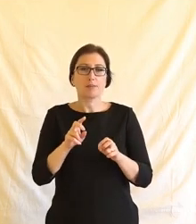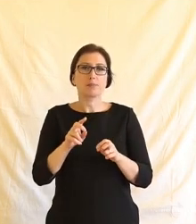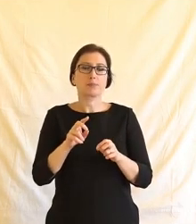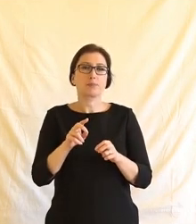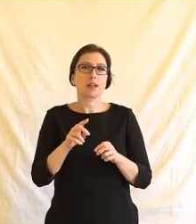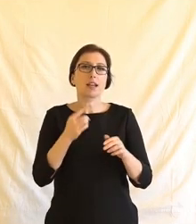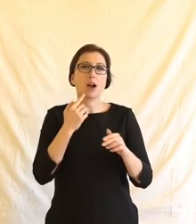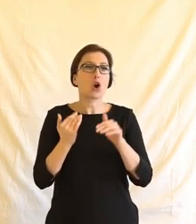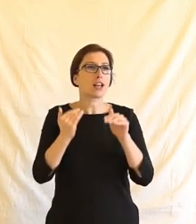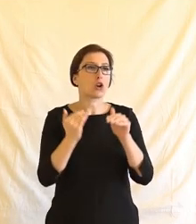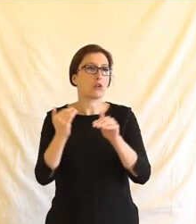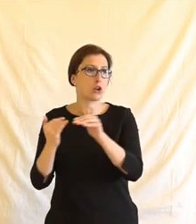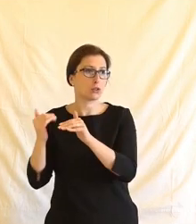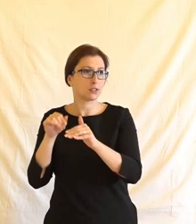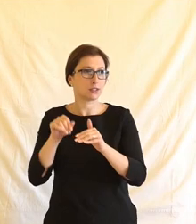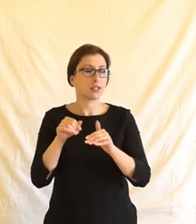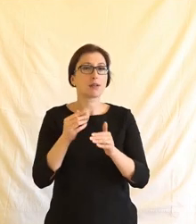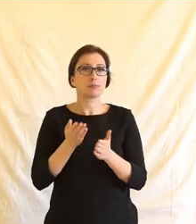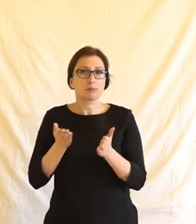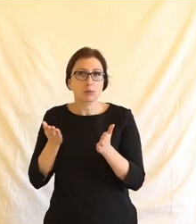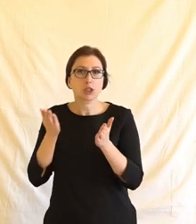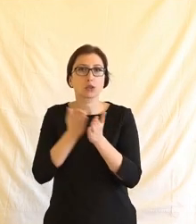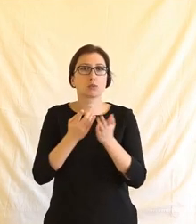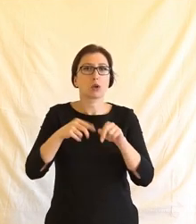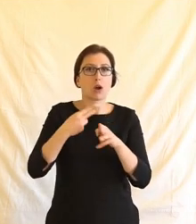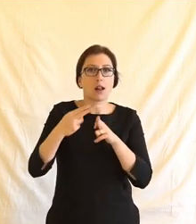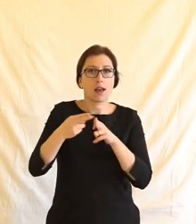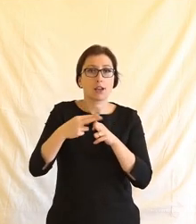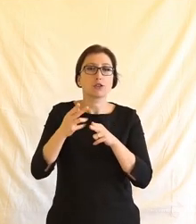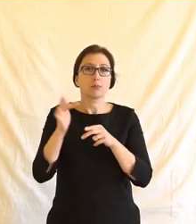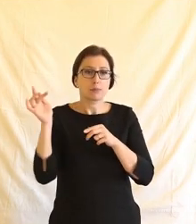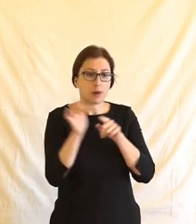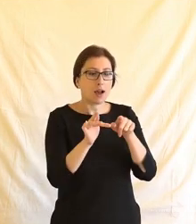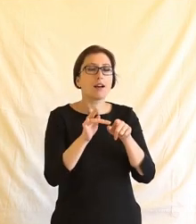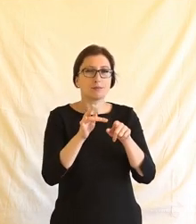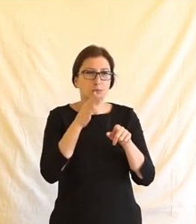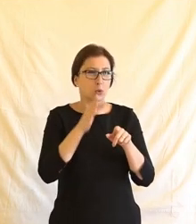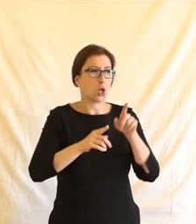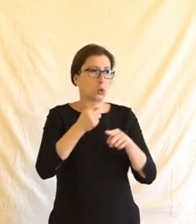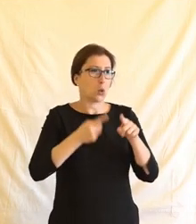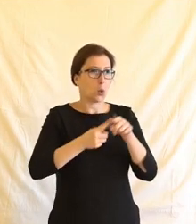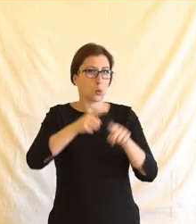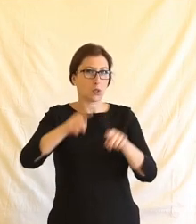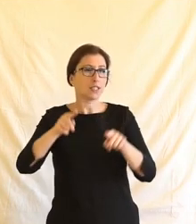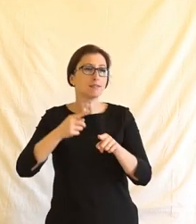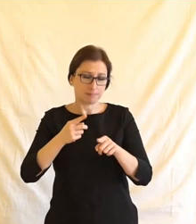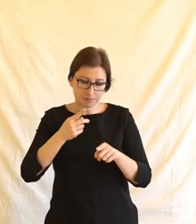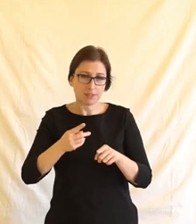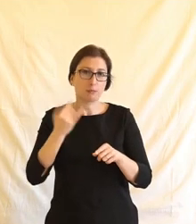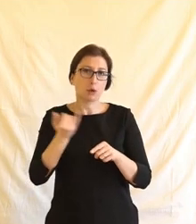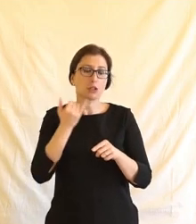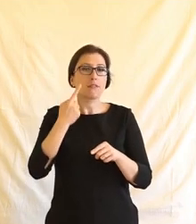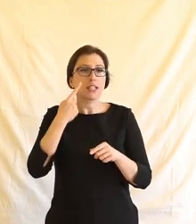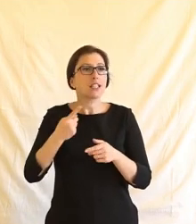nerovnost z hlediska přístupu k léčbě, tak ta tady asi vždycky byla, je a bude, vidíme často